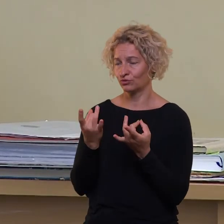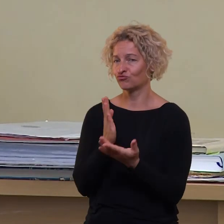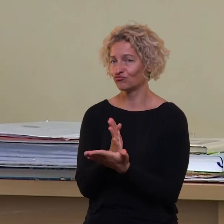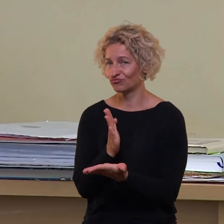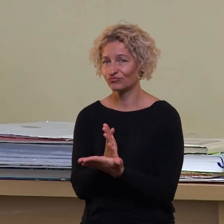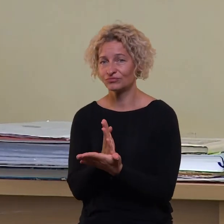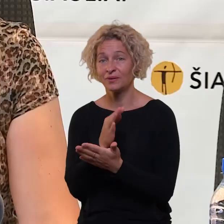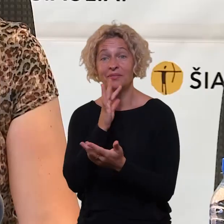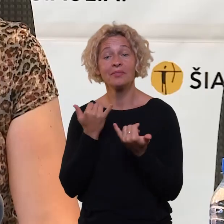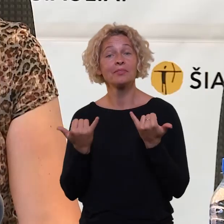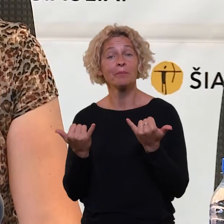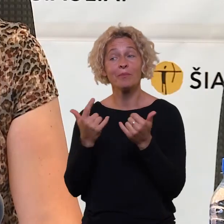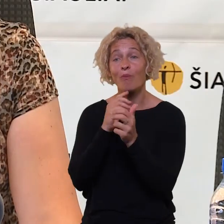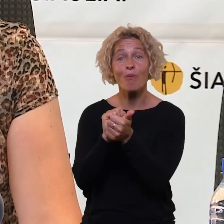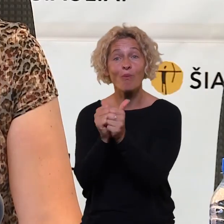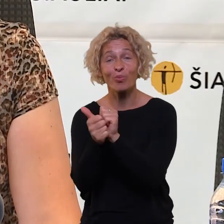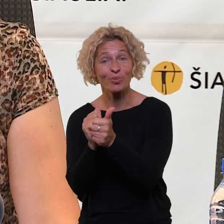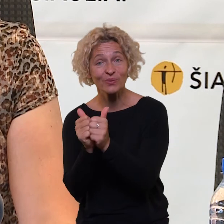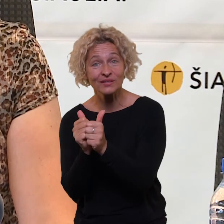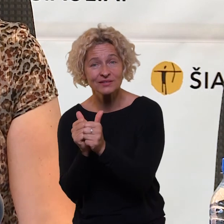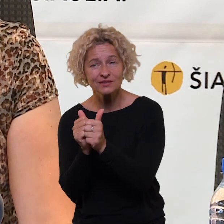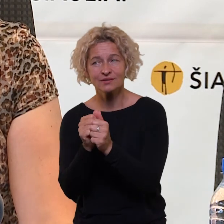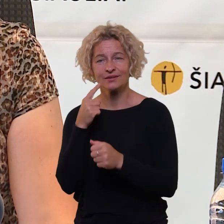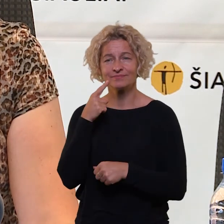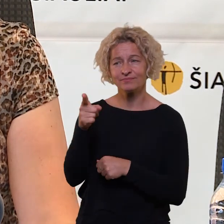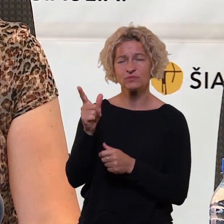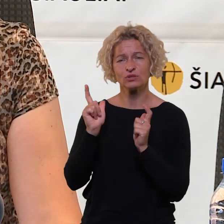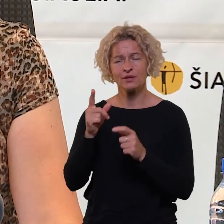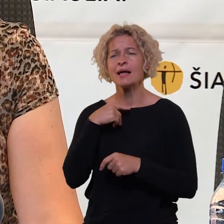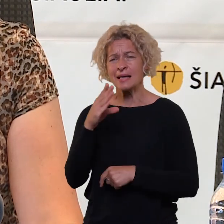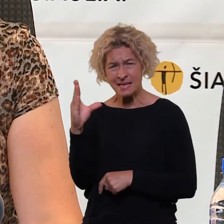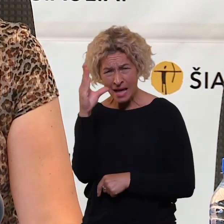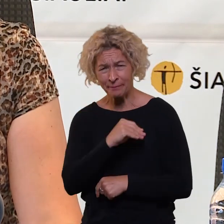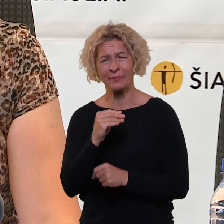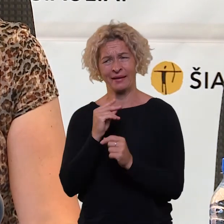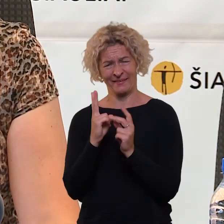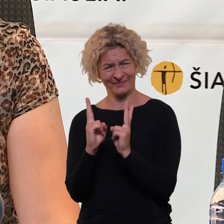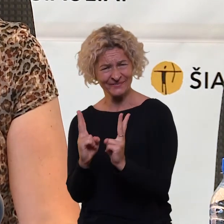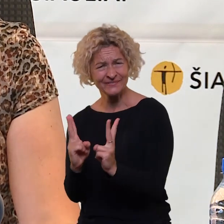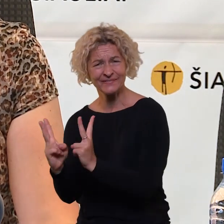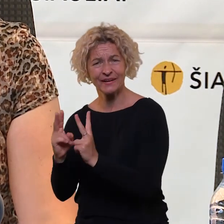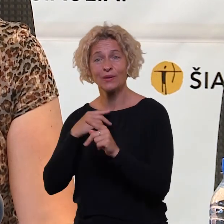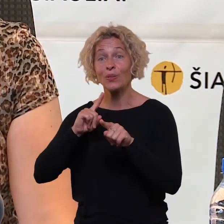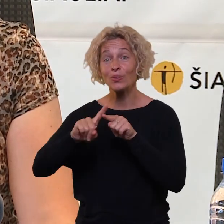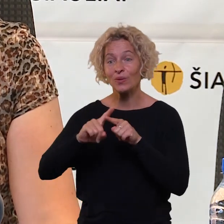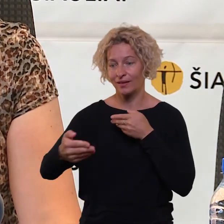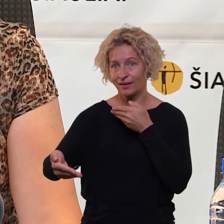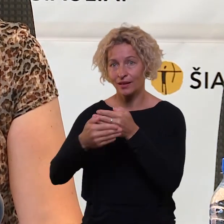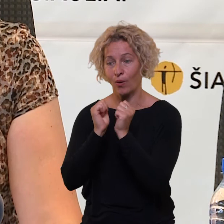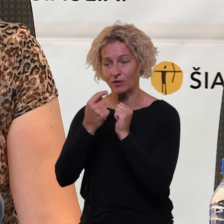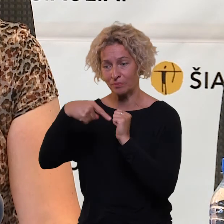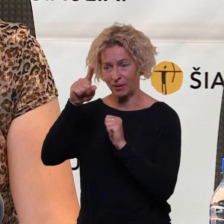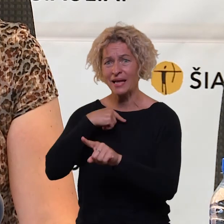konkursinės procedūros, tikrai neprarandame vilčių, kad iki rūksėjo pirmosios